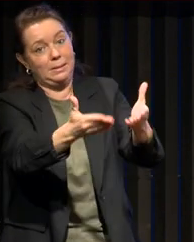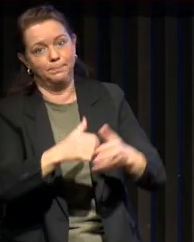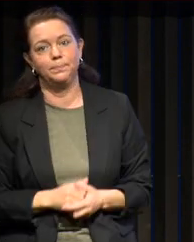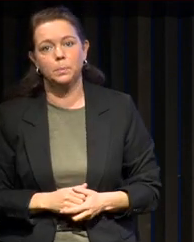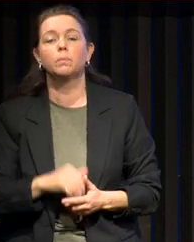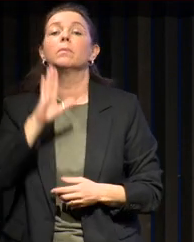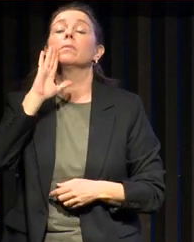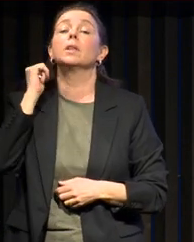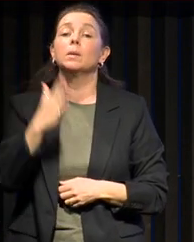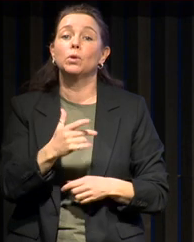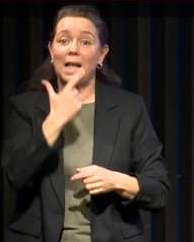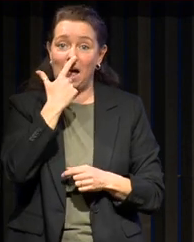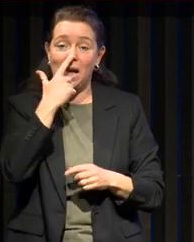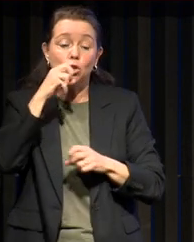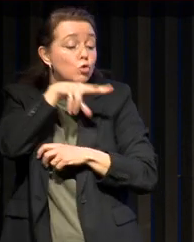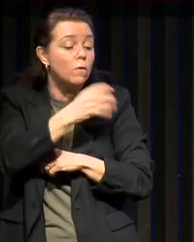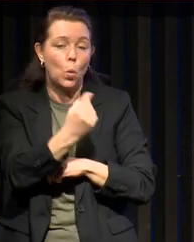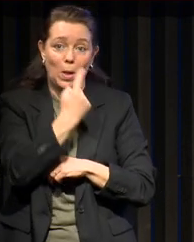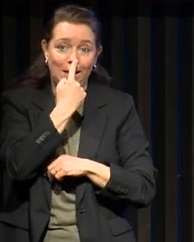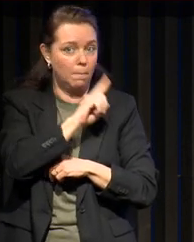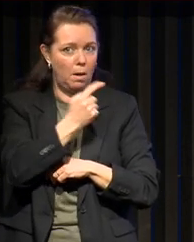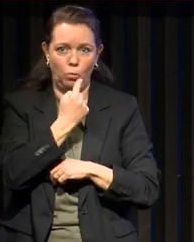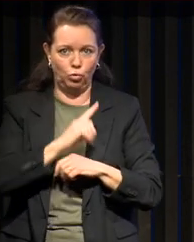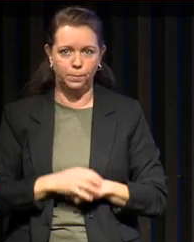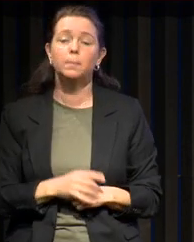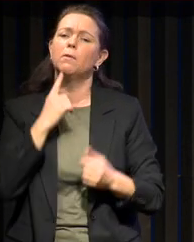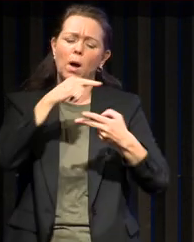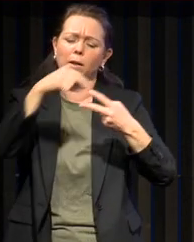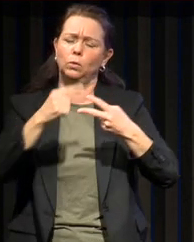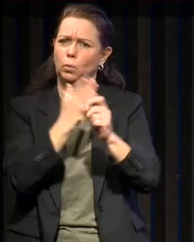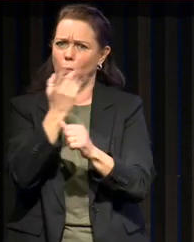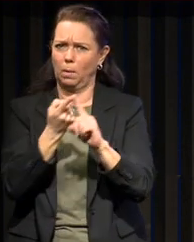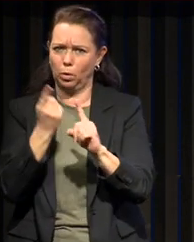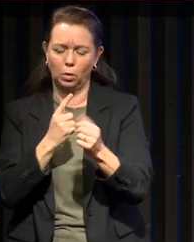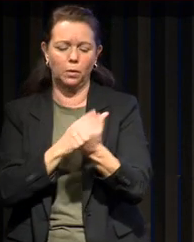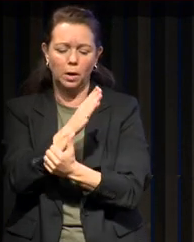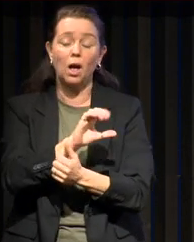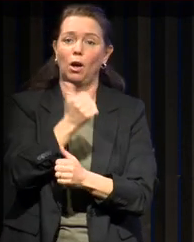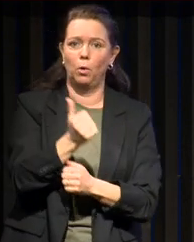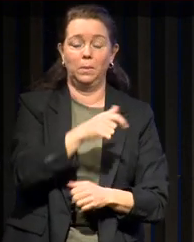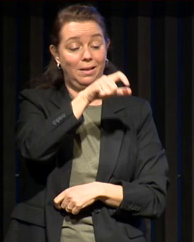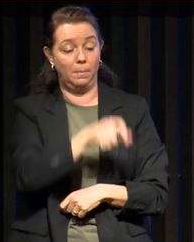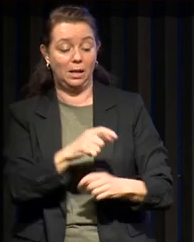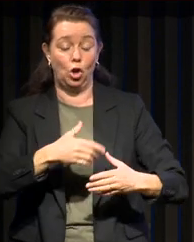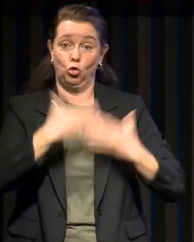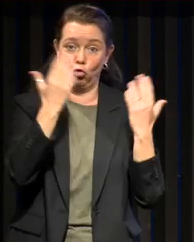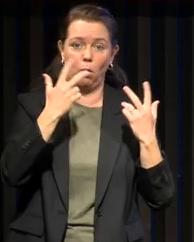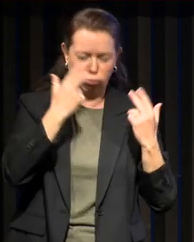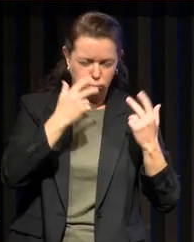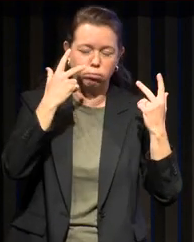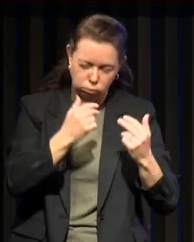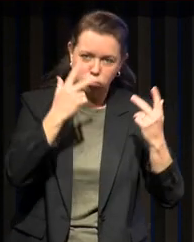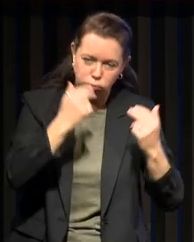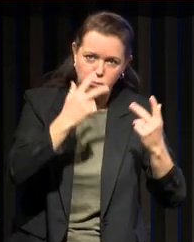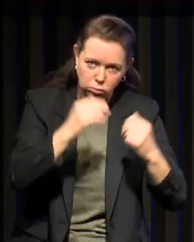la respiration nasale. Mais on voit les deux choses importantes. Cliniquement, la description de Pickwick, la somnolence. Physionomiquement,